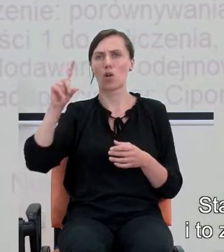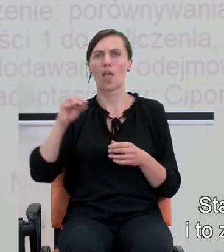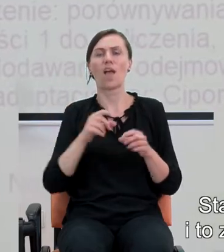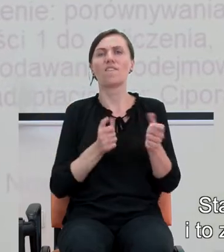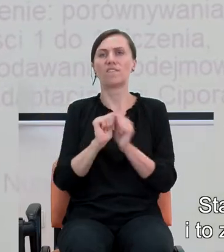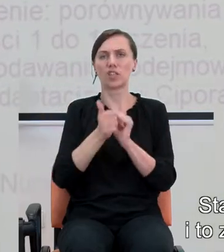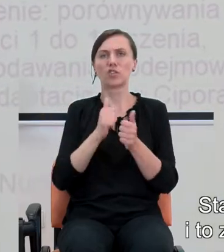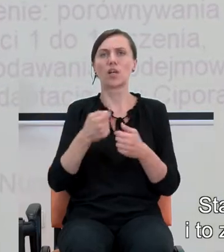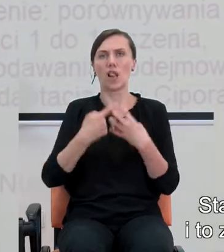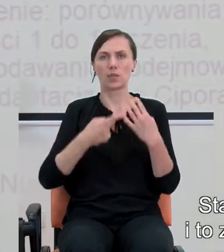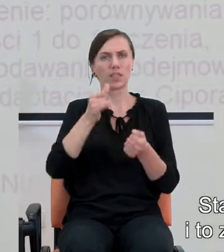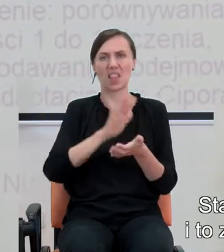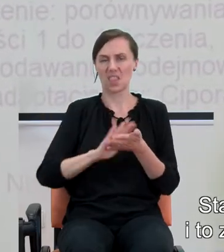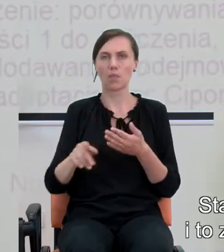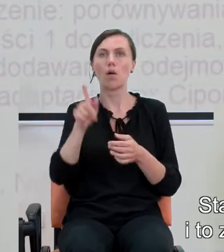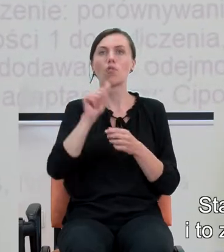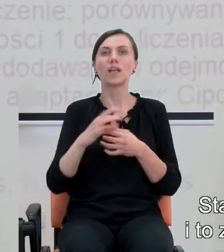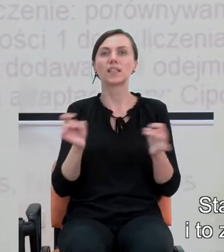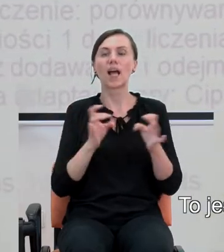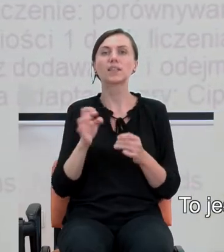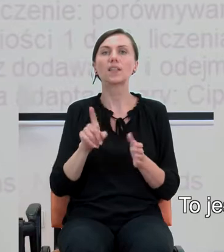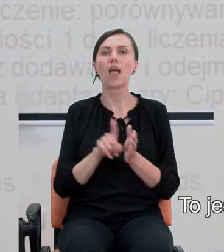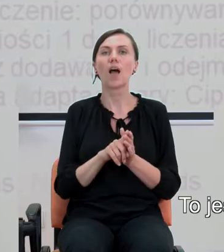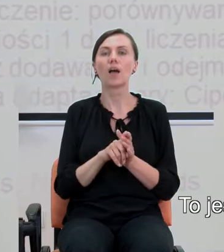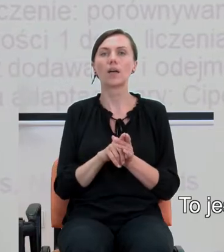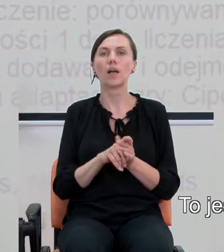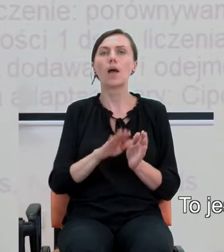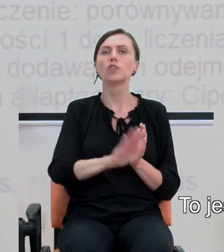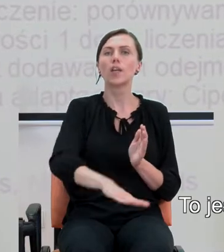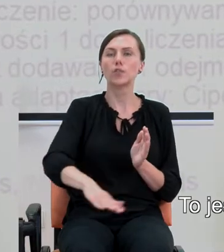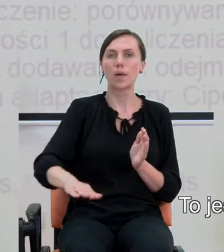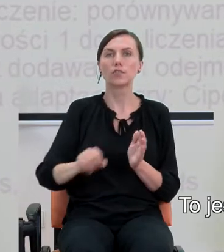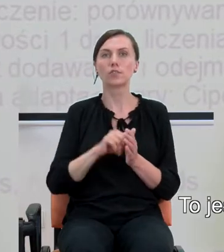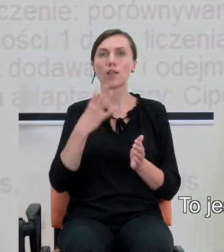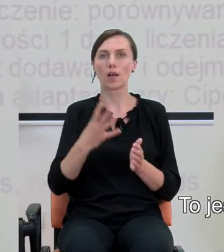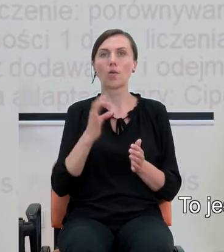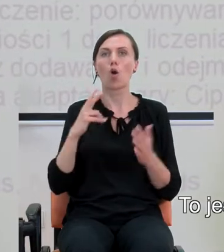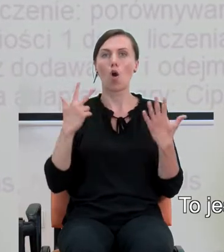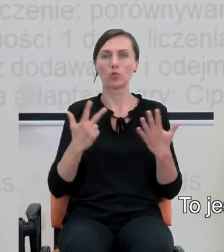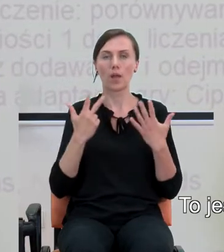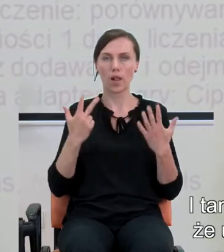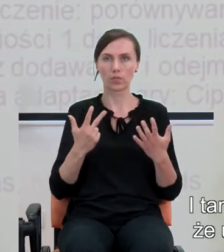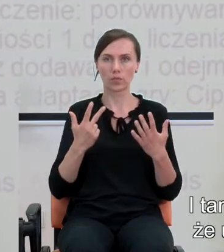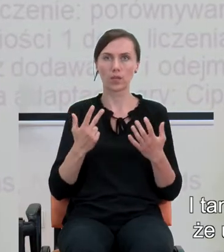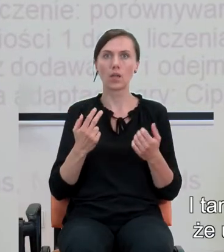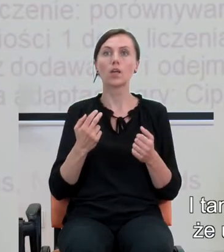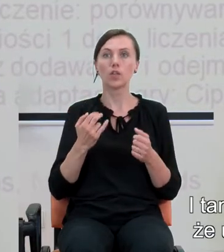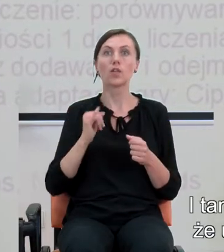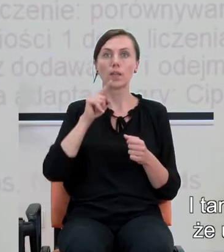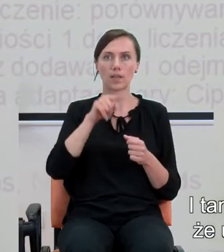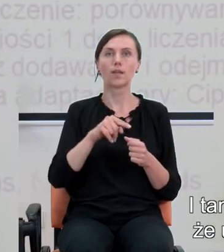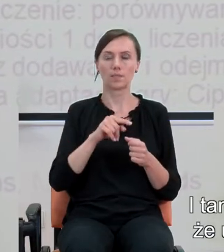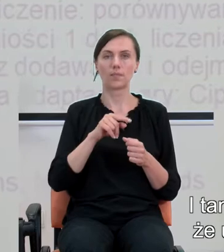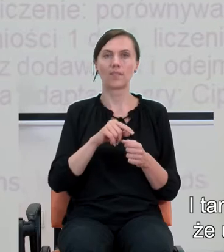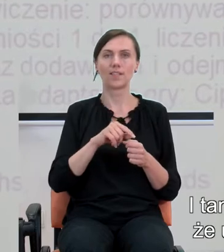za darmo Państwu wyskoczy. To jest gra przeznaczona dla małych dzieci, dla cztero- i ośmiolatków i tam dzieci